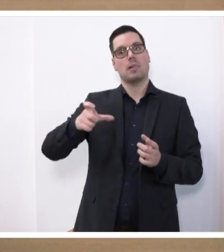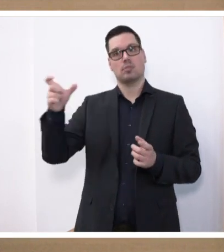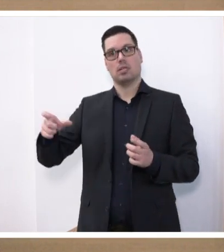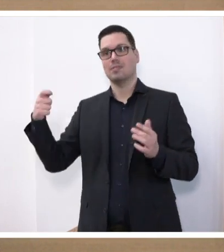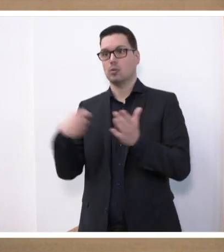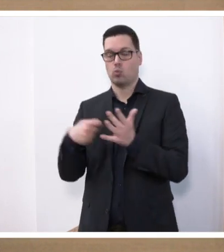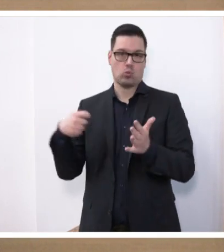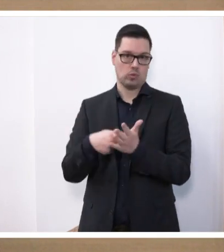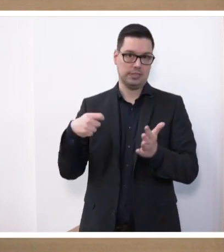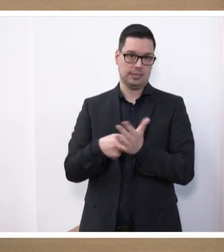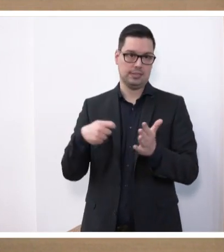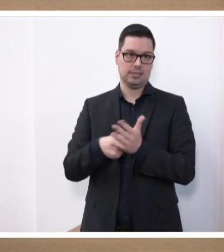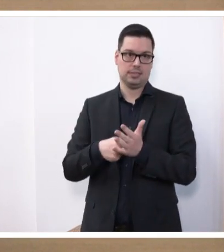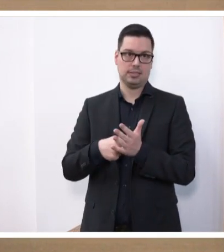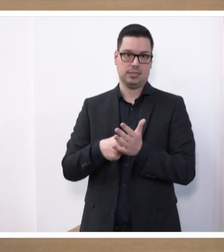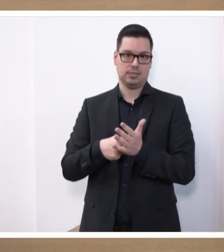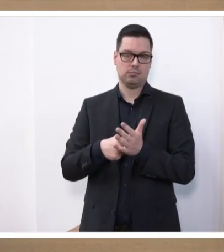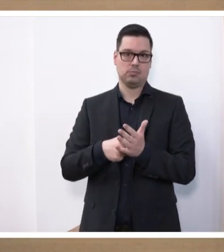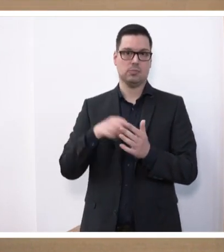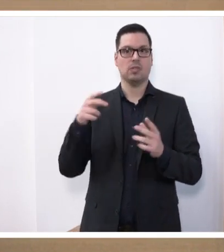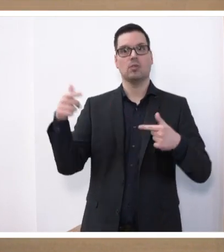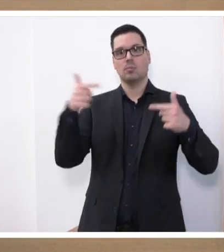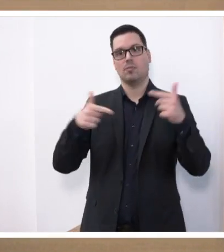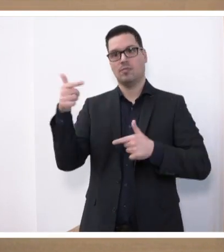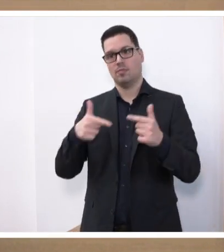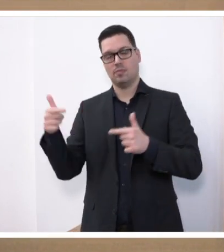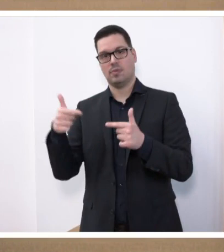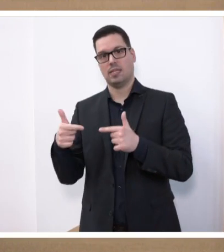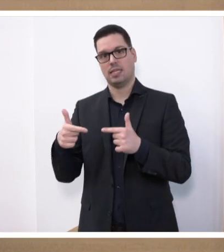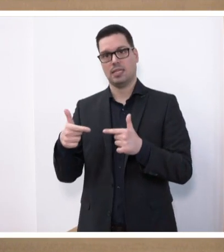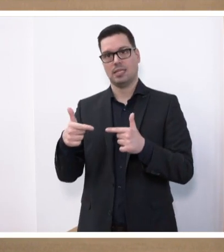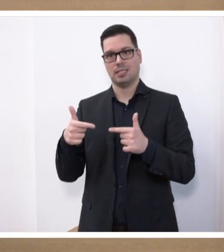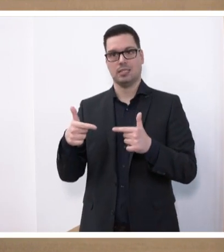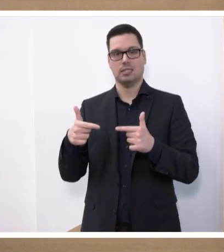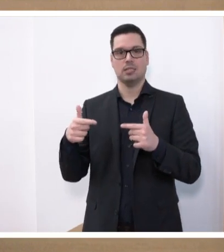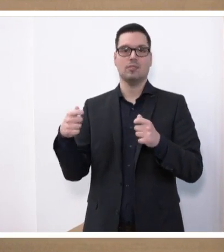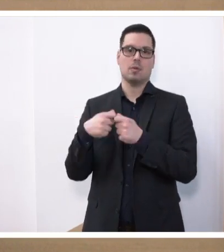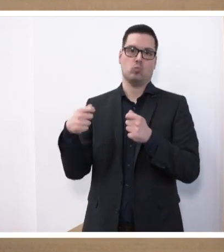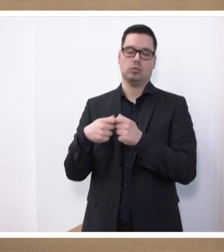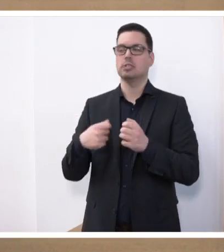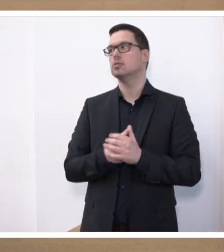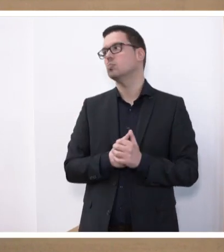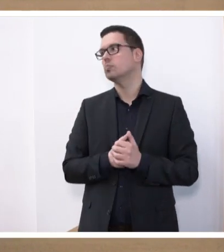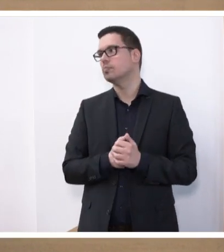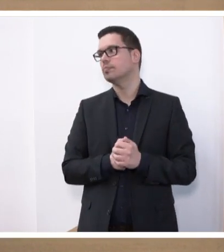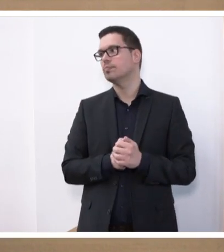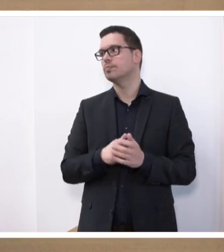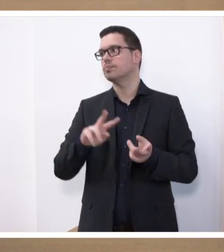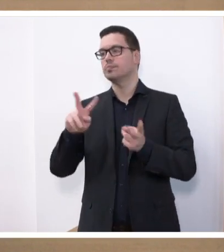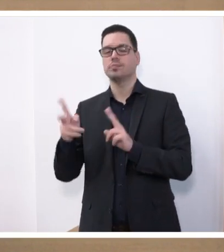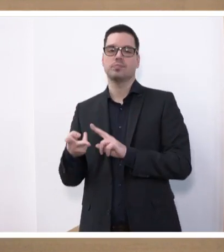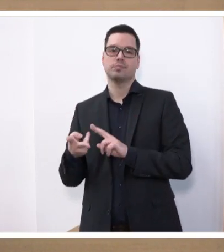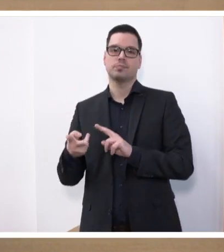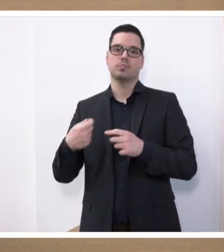Kosten etwa für die Implementierung und Pflege von dazu erforderlichen Fachanwendungen verbunden wäre. Zum anderen ist das